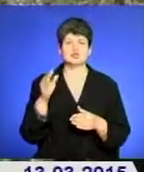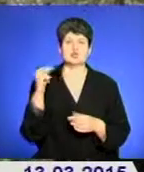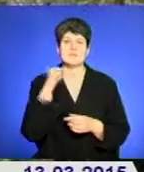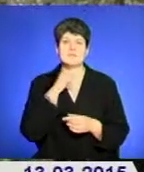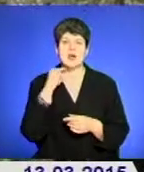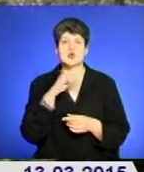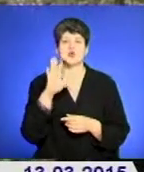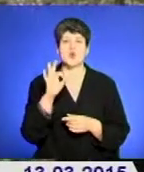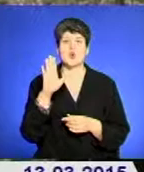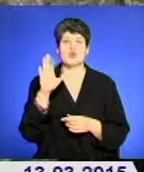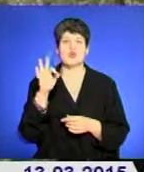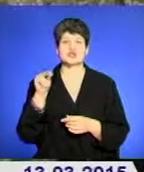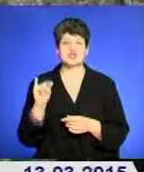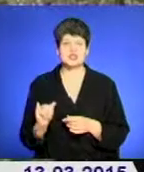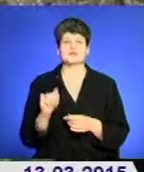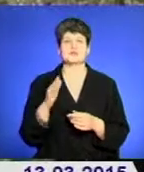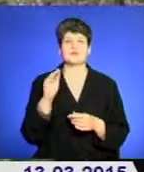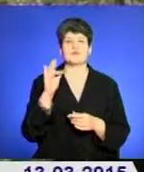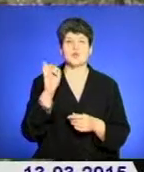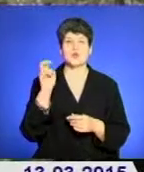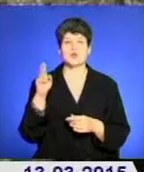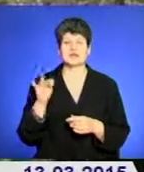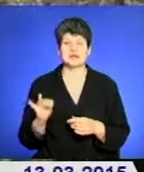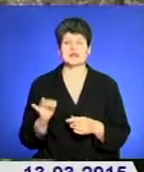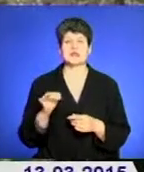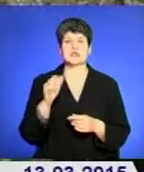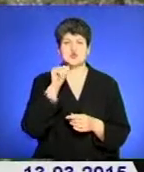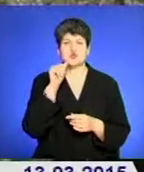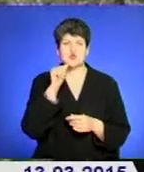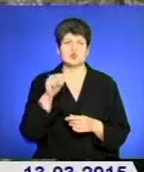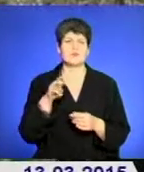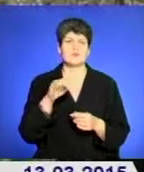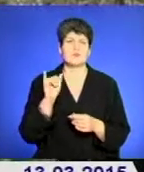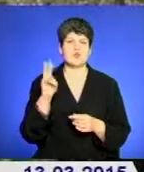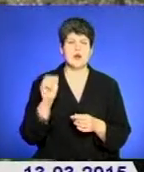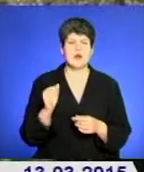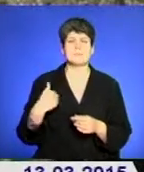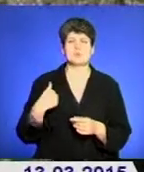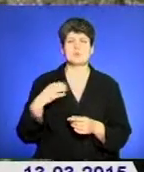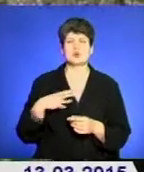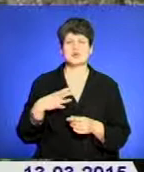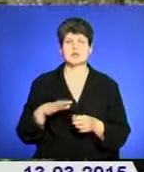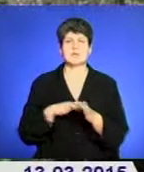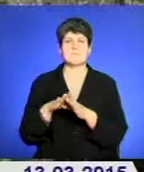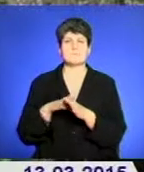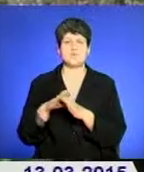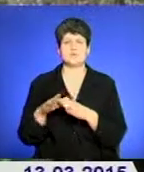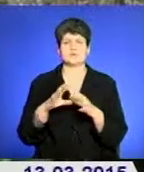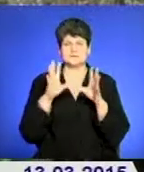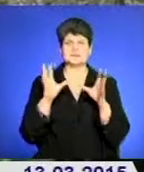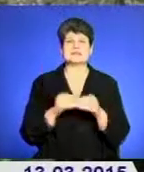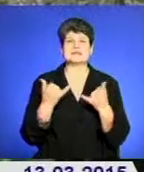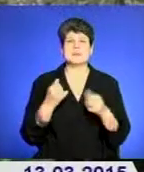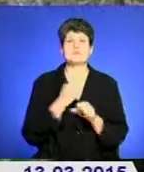овочі, і фрукти, і цукор з мукою. Ми очікуємо наповнення асортименту повністю. Зараз